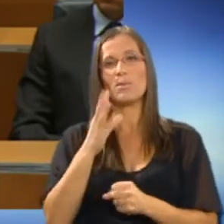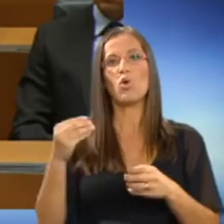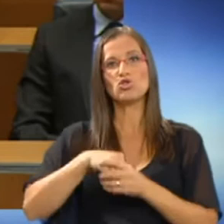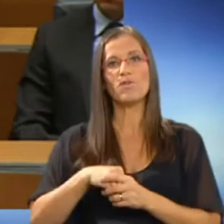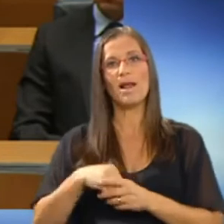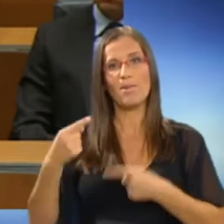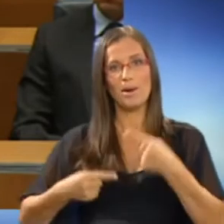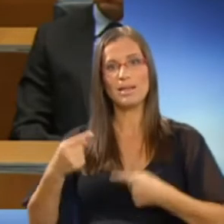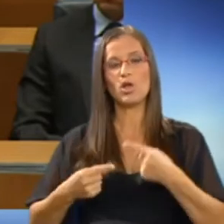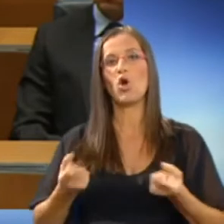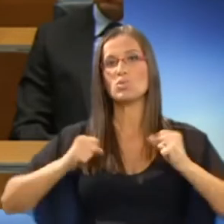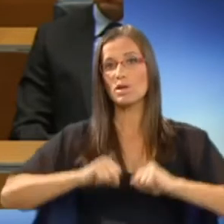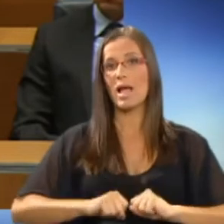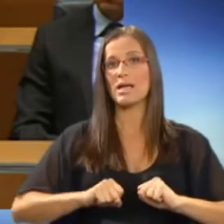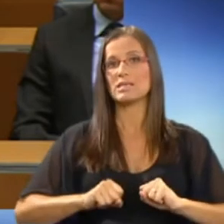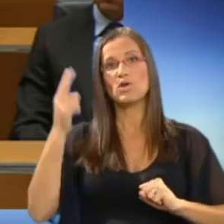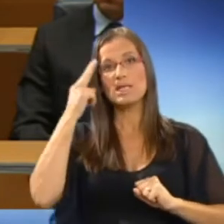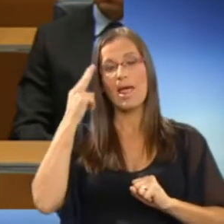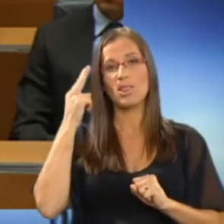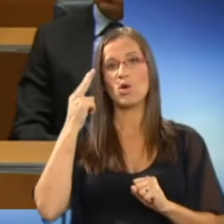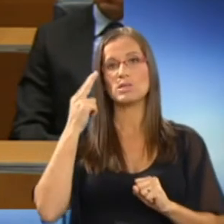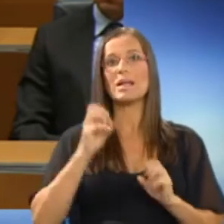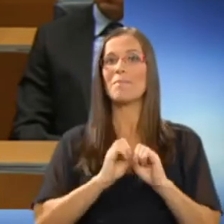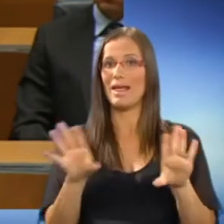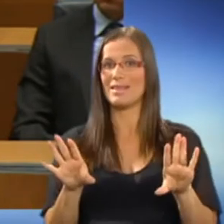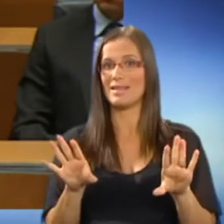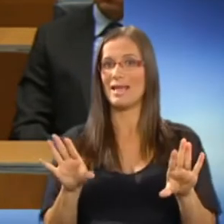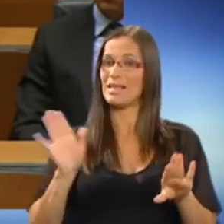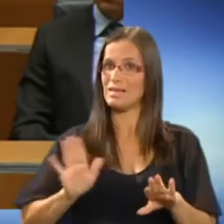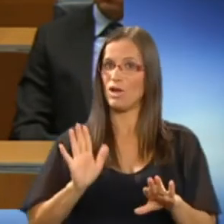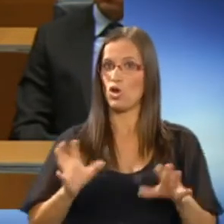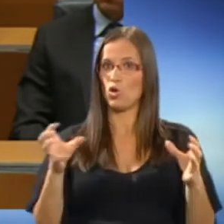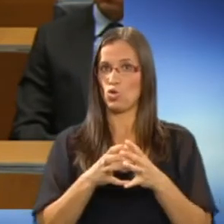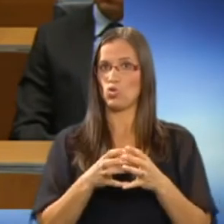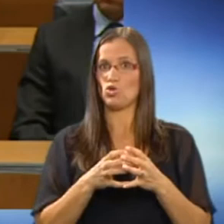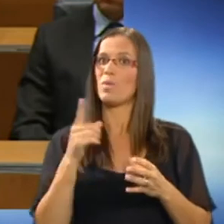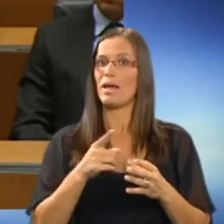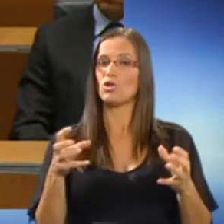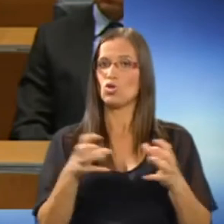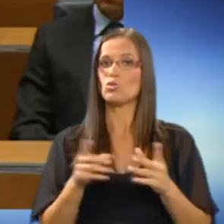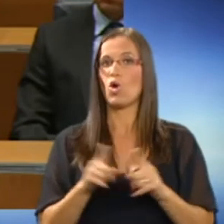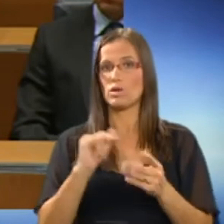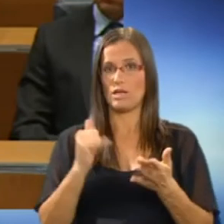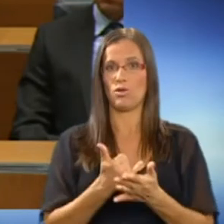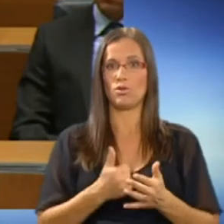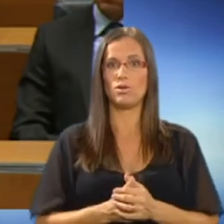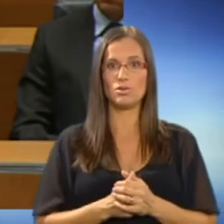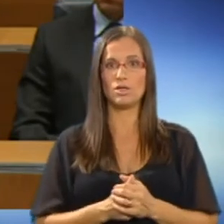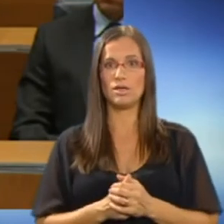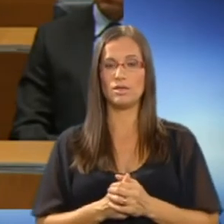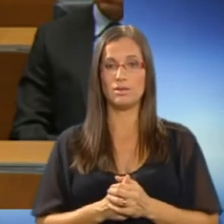vključevalo politiko, gospodarstvo, znanost, medije, civilno družbo in družbo kot celoto.